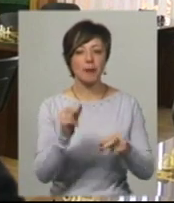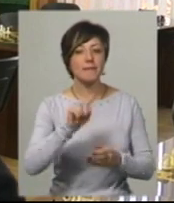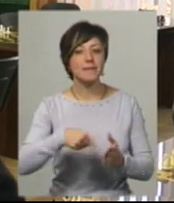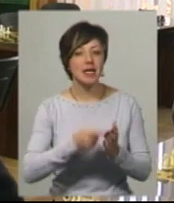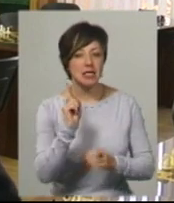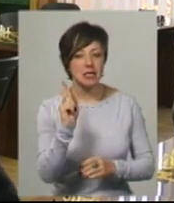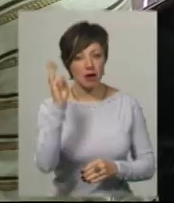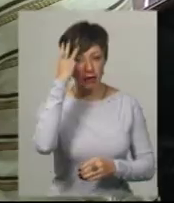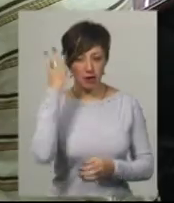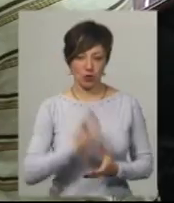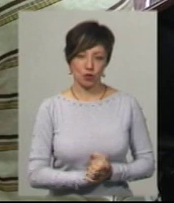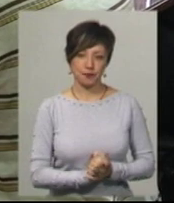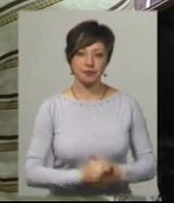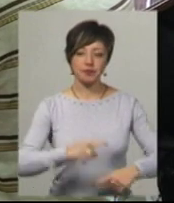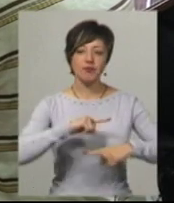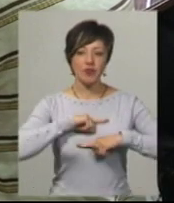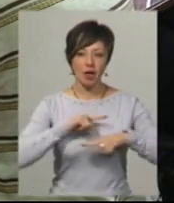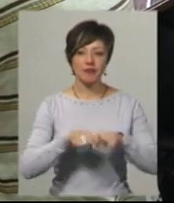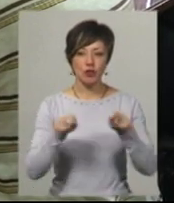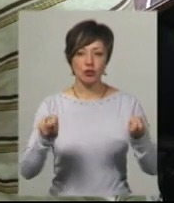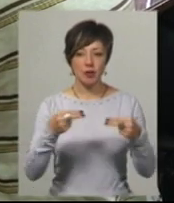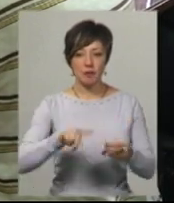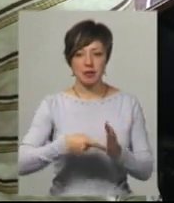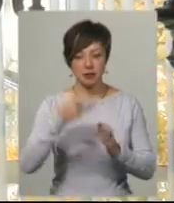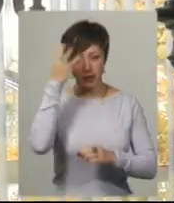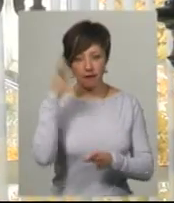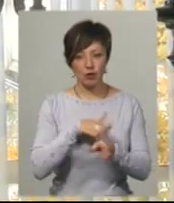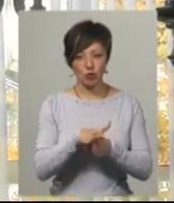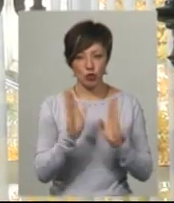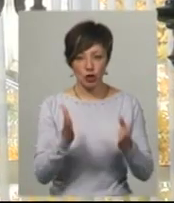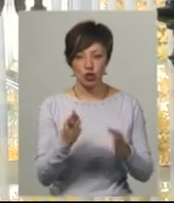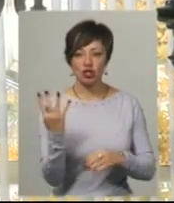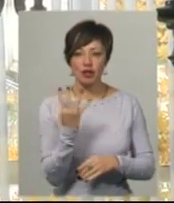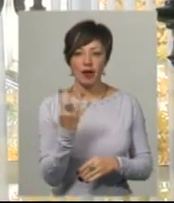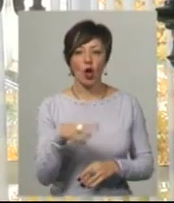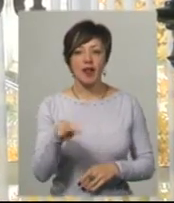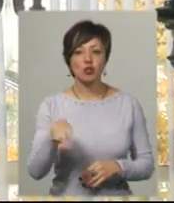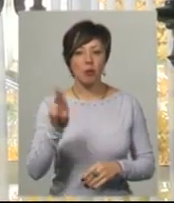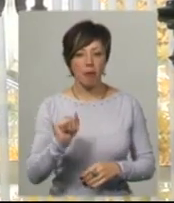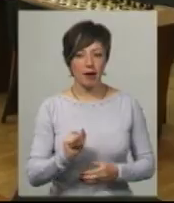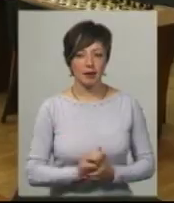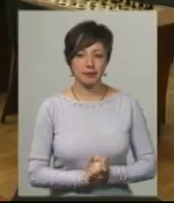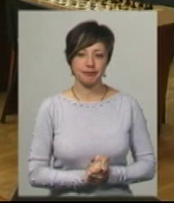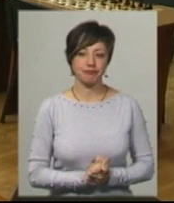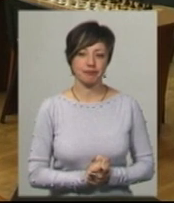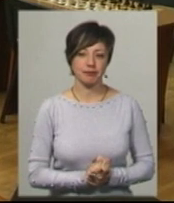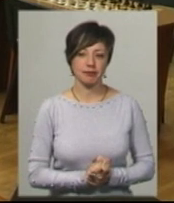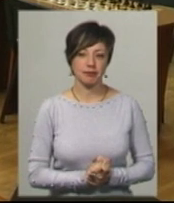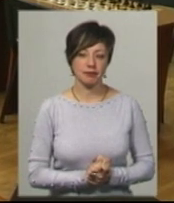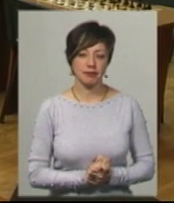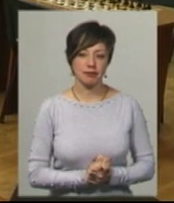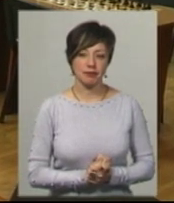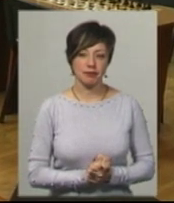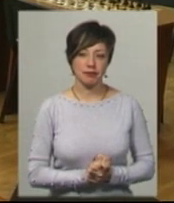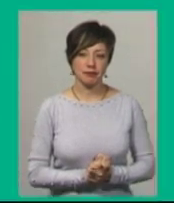міста Хмельницького. Фінал відкритого чемпіонату міста Хмельницького відбудеться 4 листопада. Андрій Ємений, Іван Мовчан, новина на